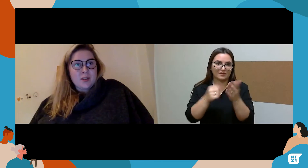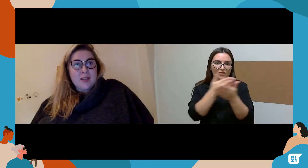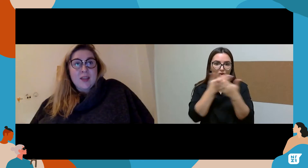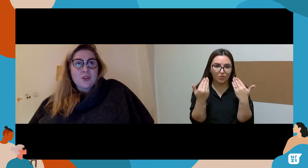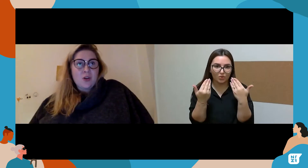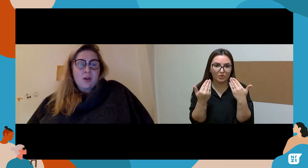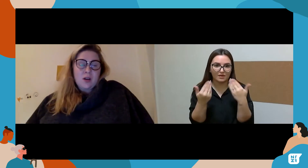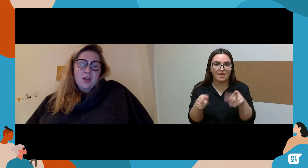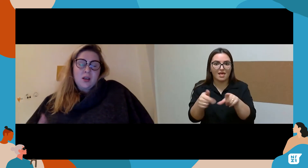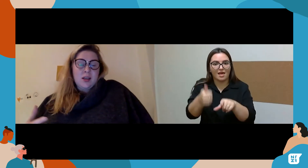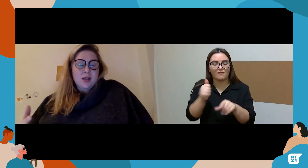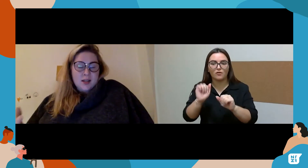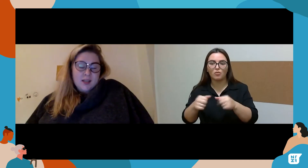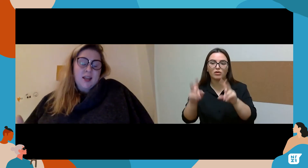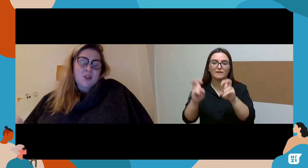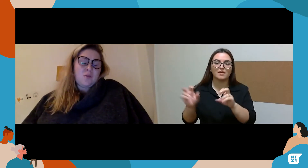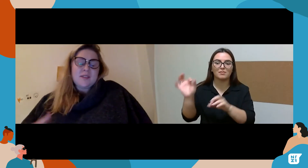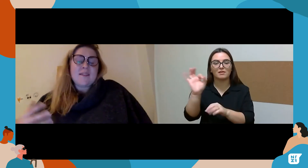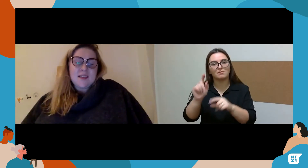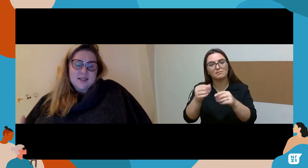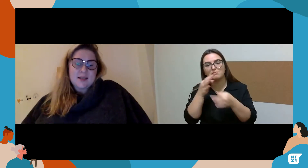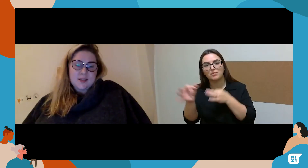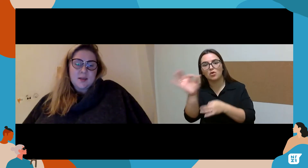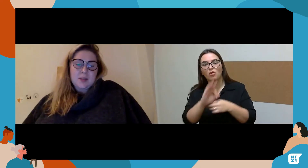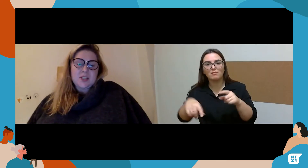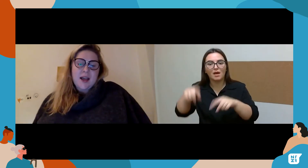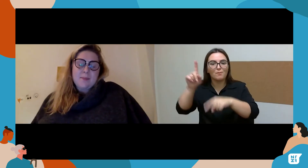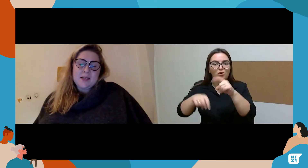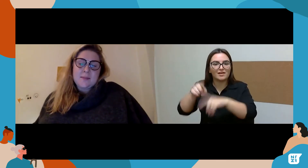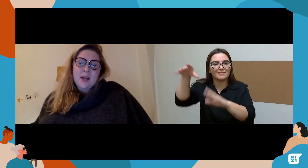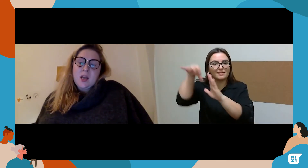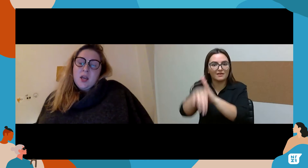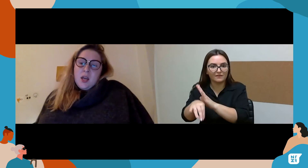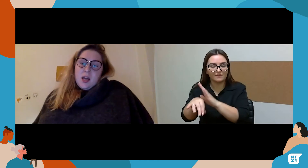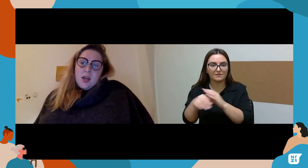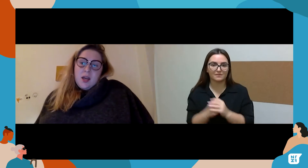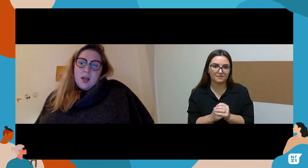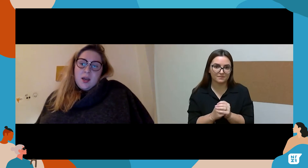tėčio ir ne tik tėčio, turbūt tėvystės plačiają prasme